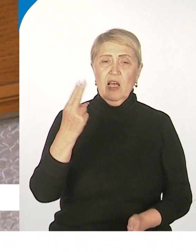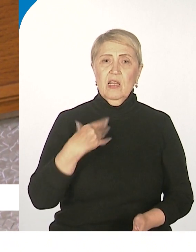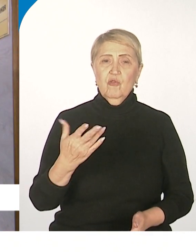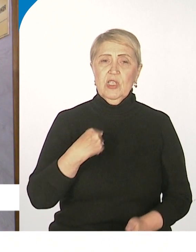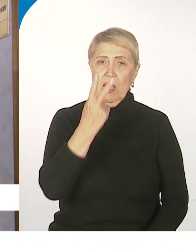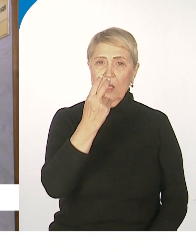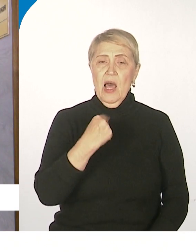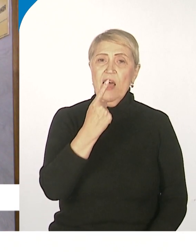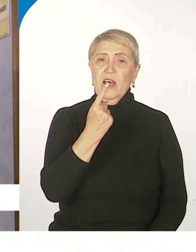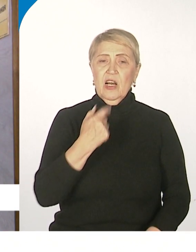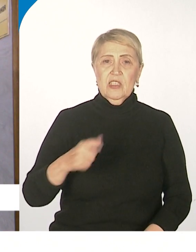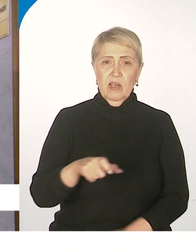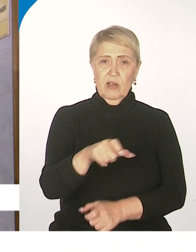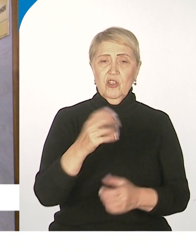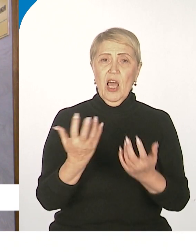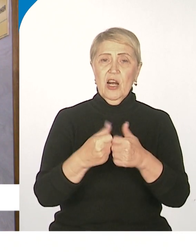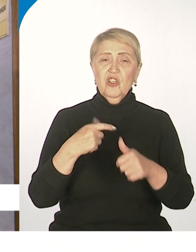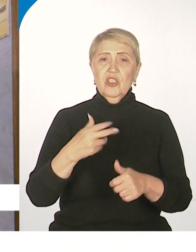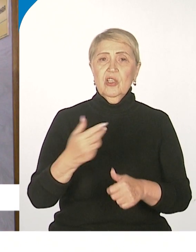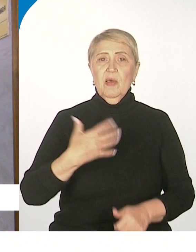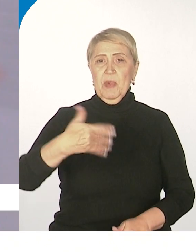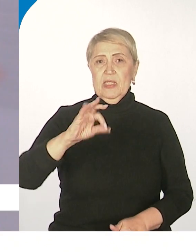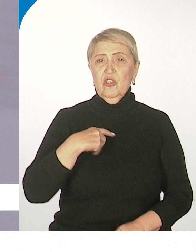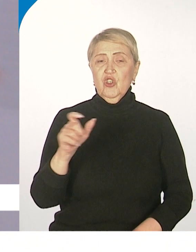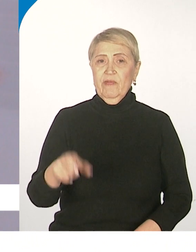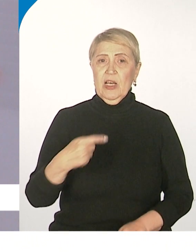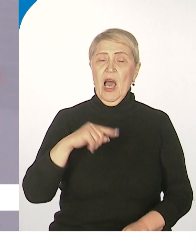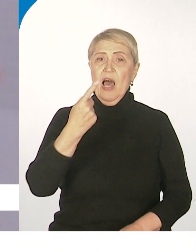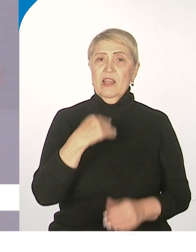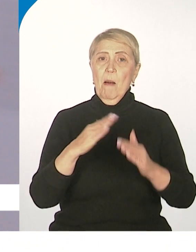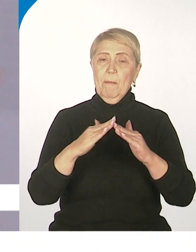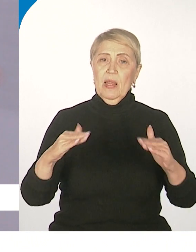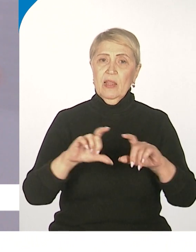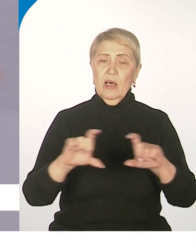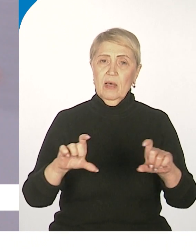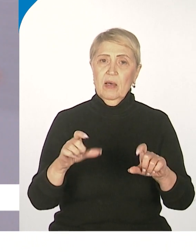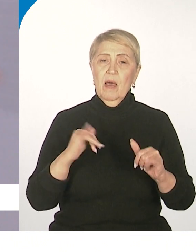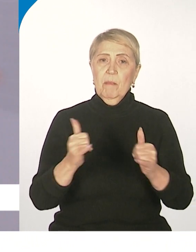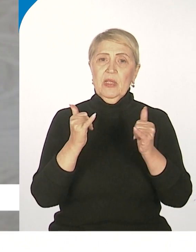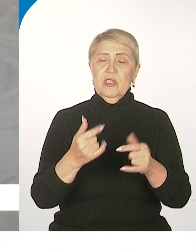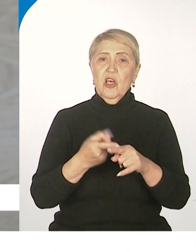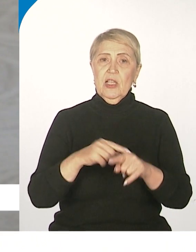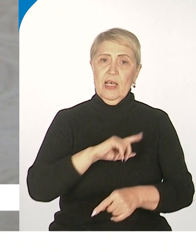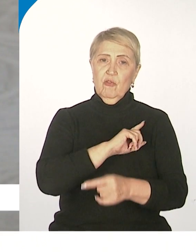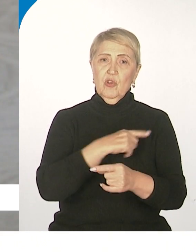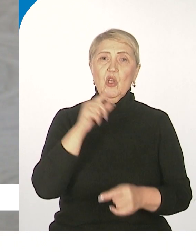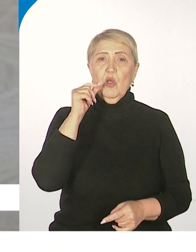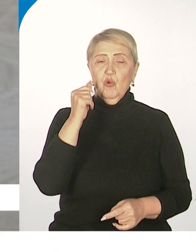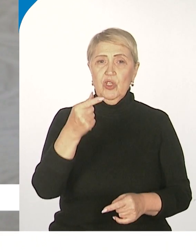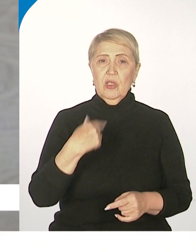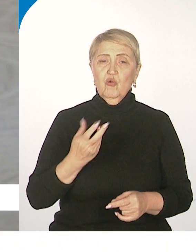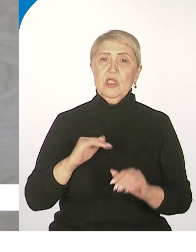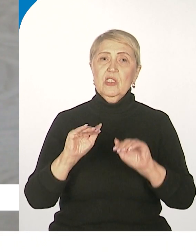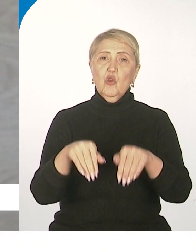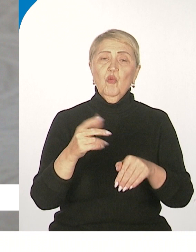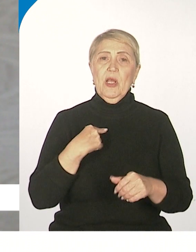на Красной речке рассчитан на 50 человек. Одна женская палата на 10 коек. Остальные предназначены для сильного пола. С наступлением холодов